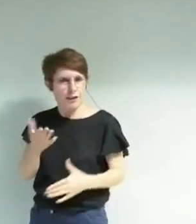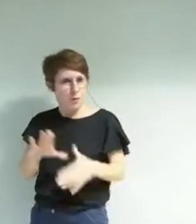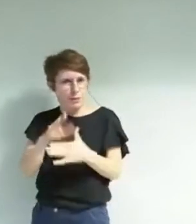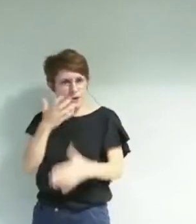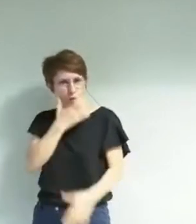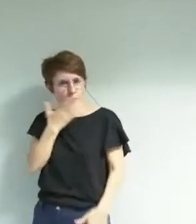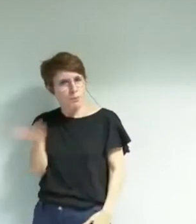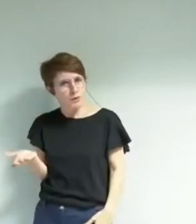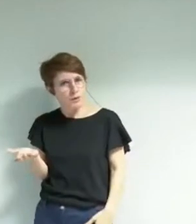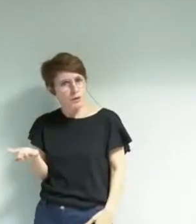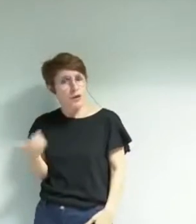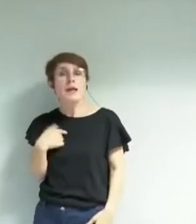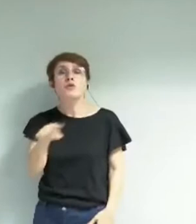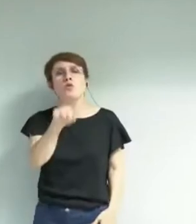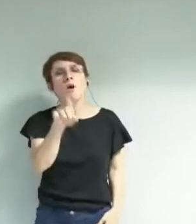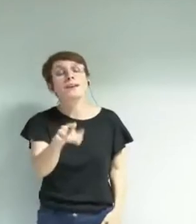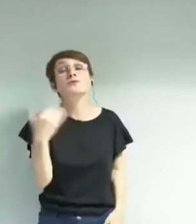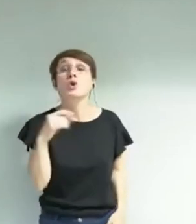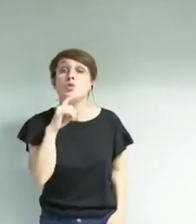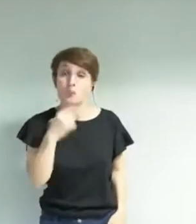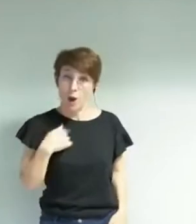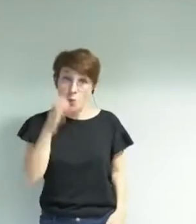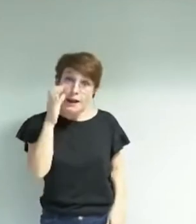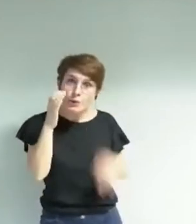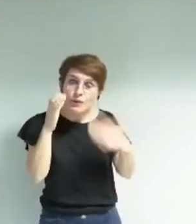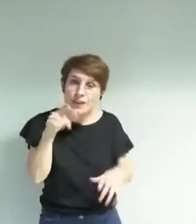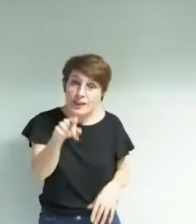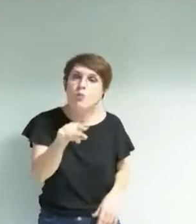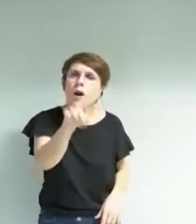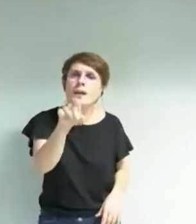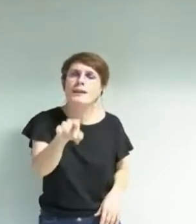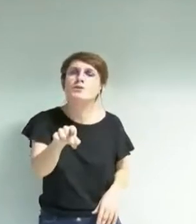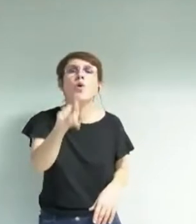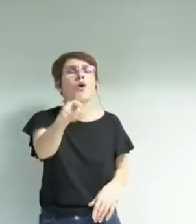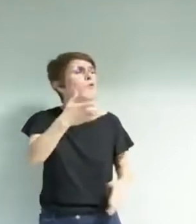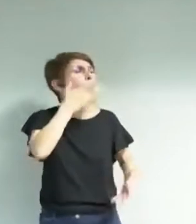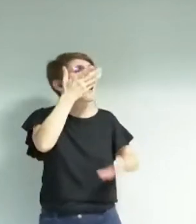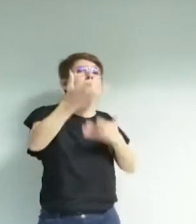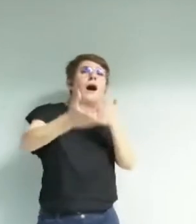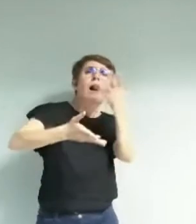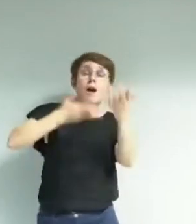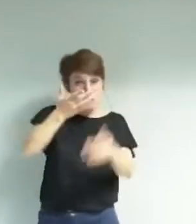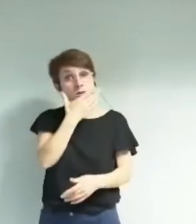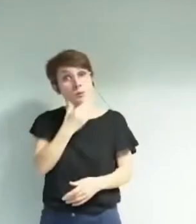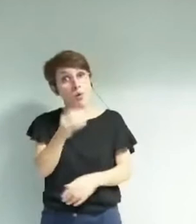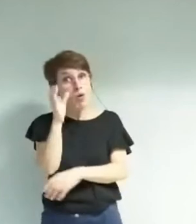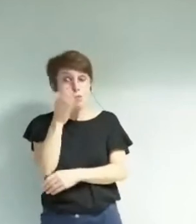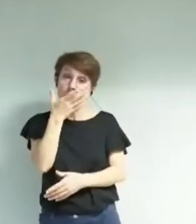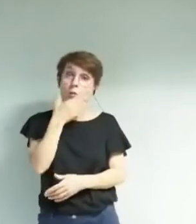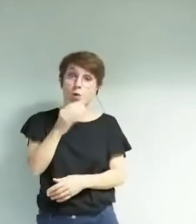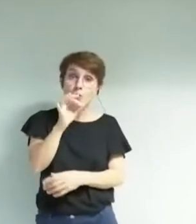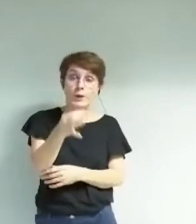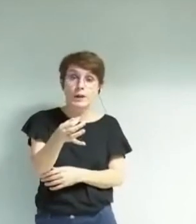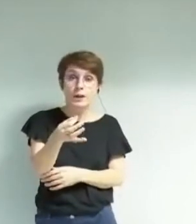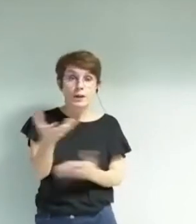question, Madame Lereux, parce que je vous ai écouté pendant votre présentation avec vos grands mots, vos beaux mots d'ailleurs. Où est ici le trait